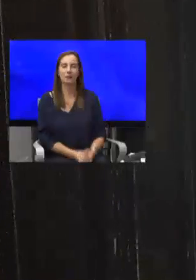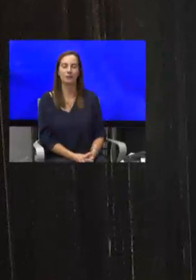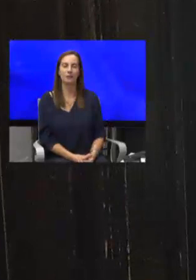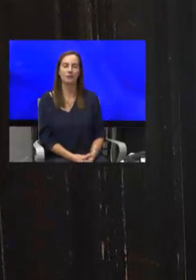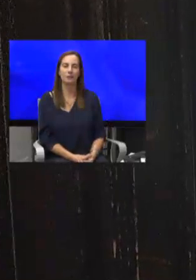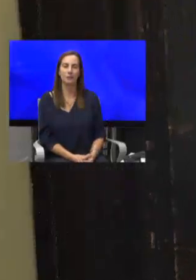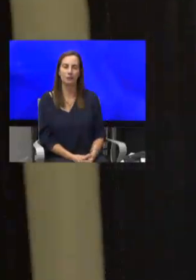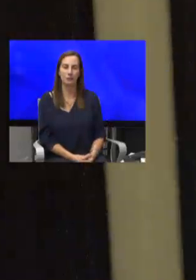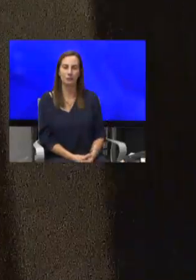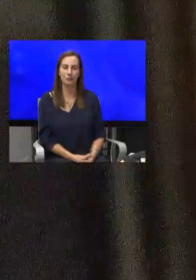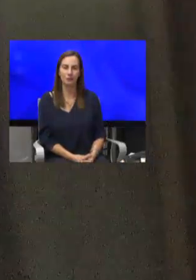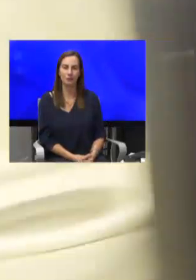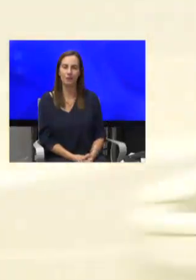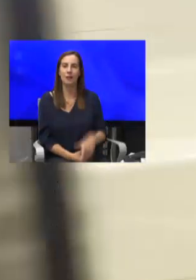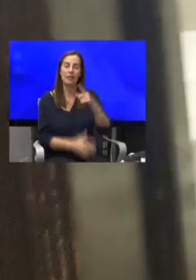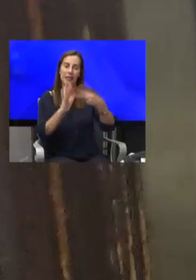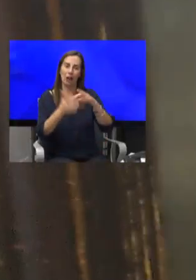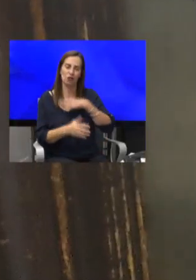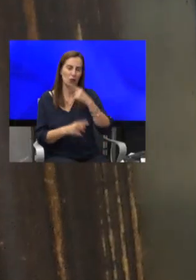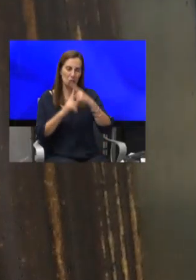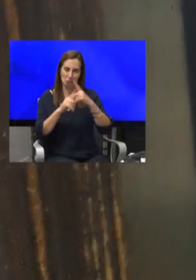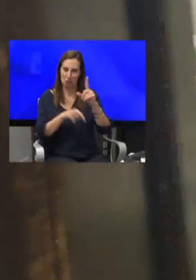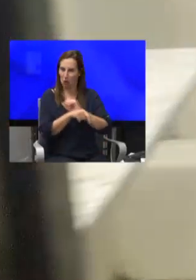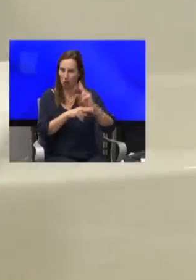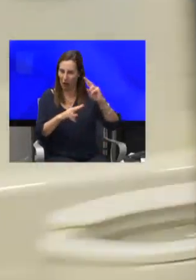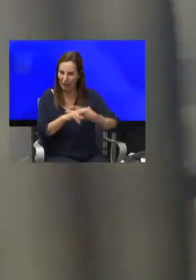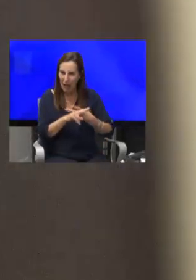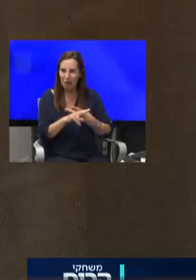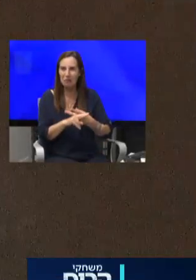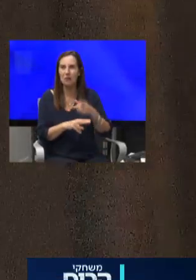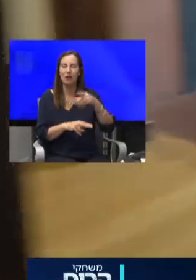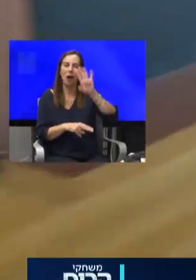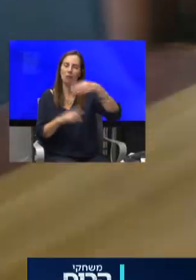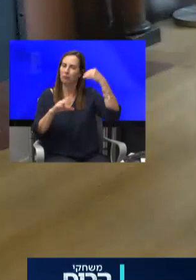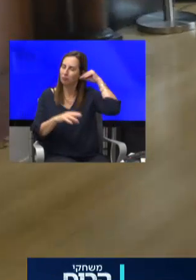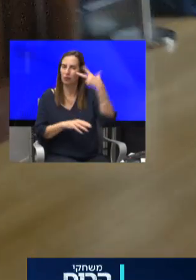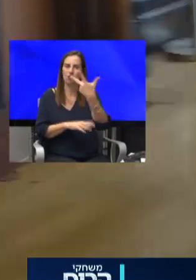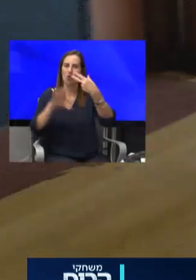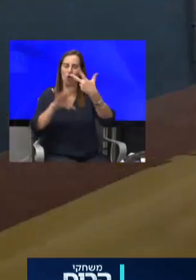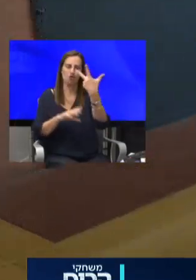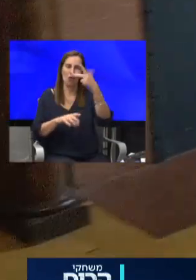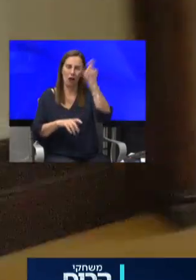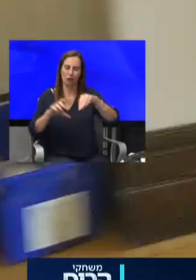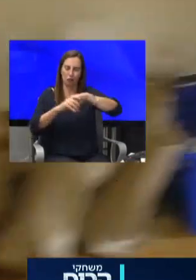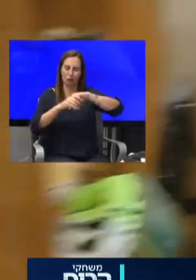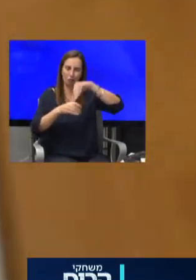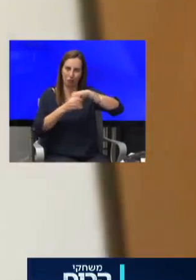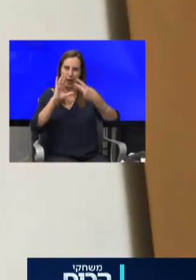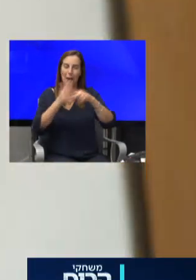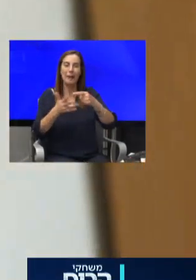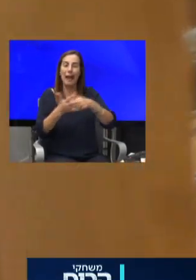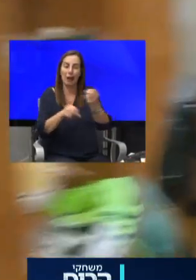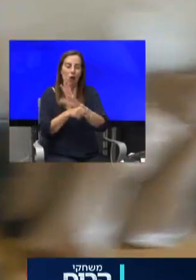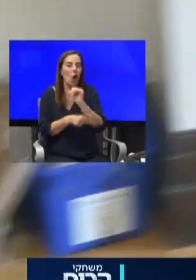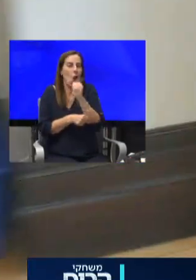זה החדר שלי. בשנה רגילה הם גרעים בחדר כזה שלושה אנשים ובגלל המצב ובגלל הקורונה לא רצו להיכלס יותר מדע